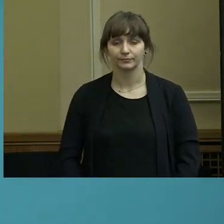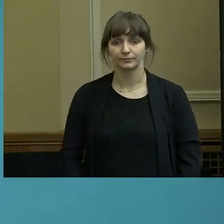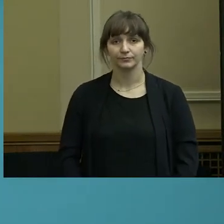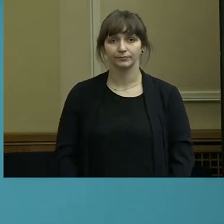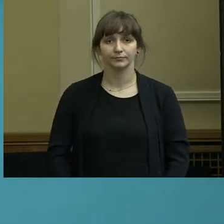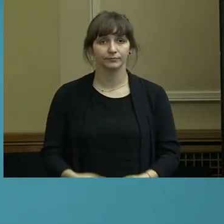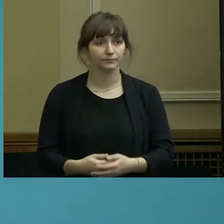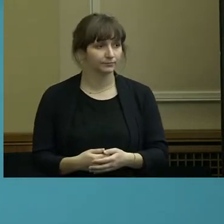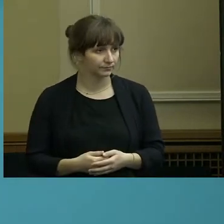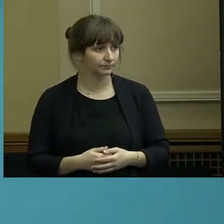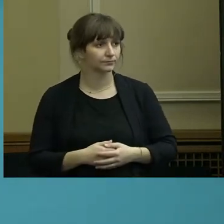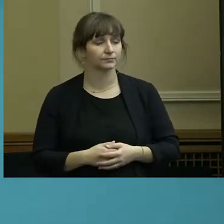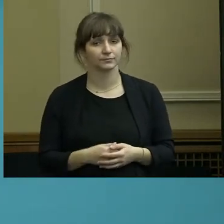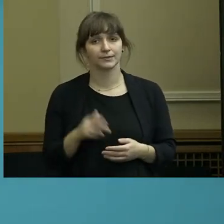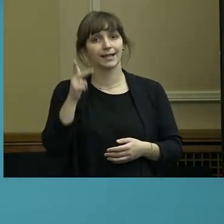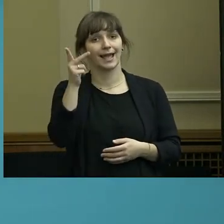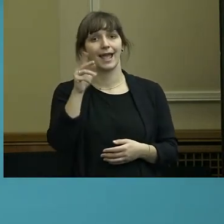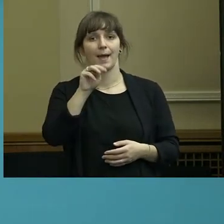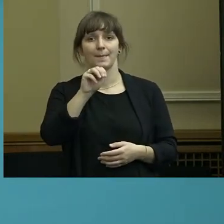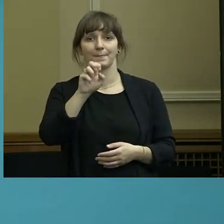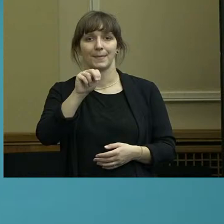Herr Menzel, bitte.